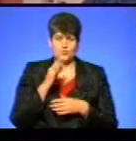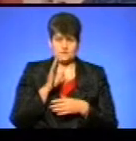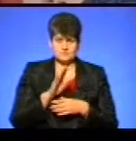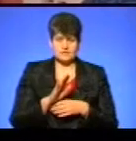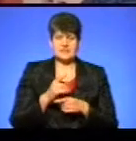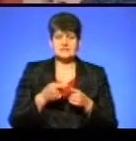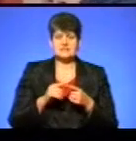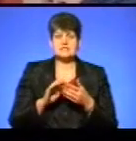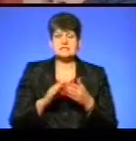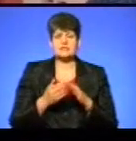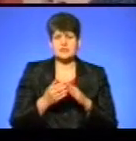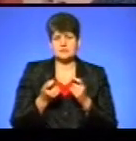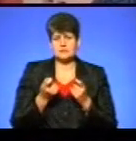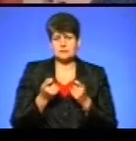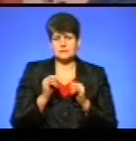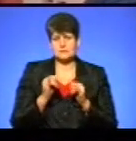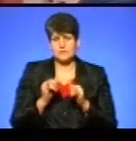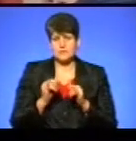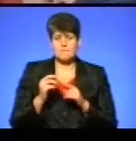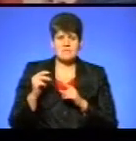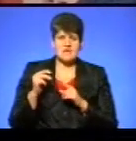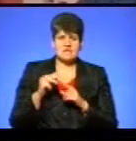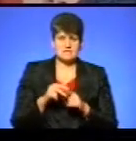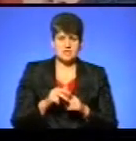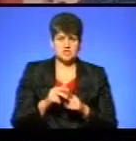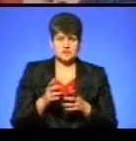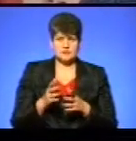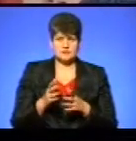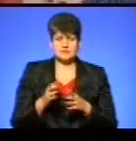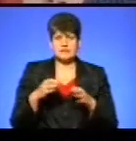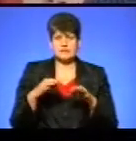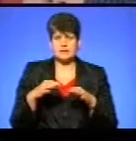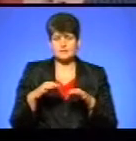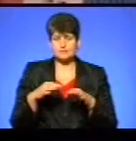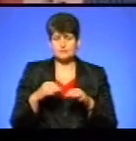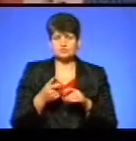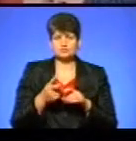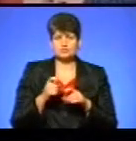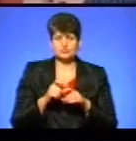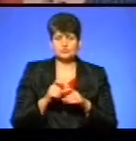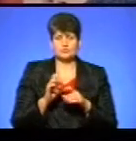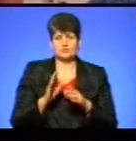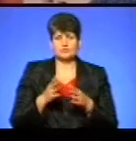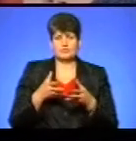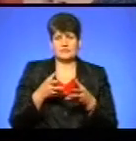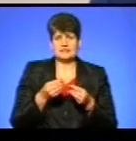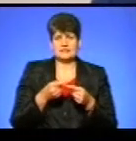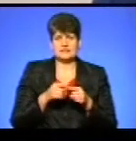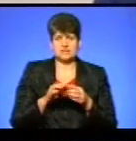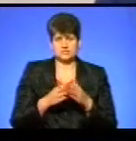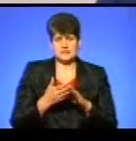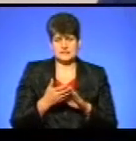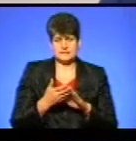ситуації трошки недобре, бо перевантаження самих транспортних засобів, воно буде, звичайно, впливати на технічний стан.